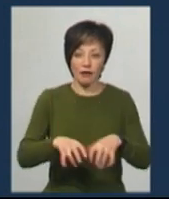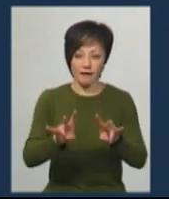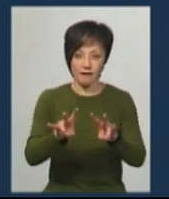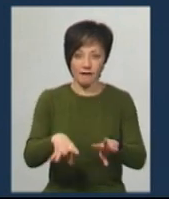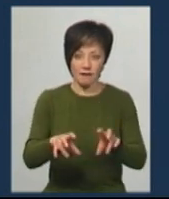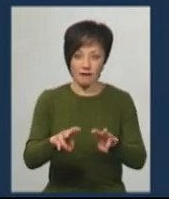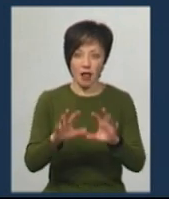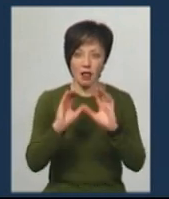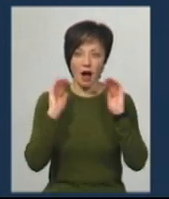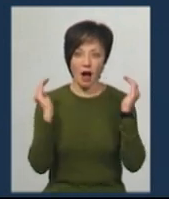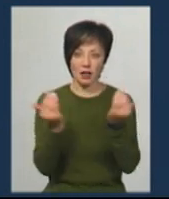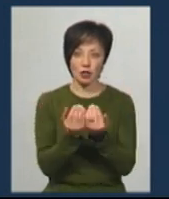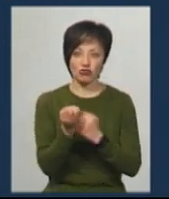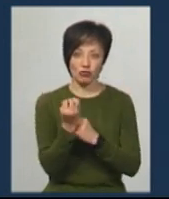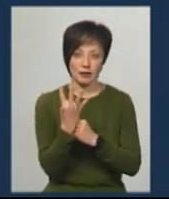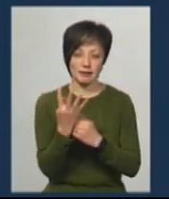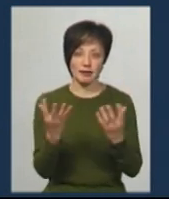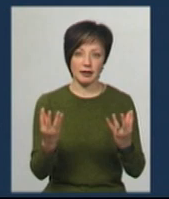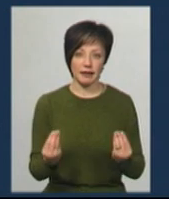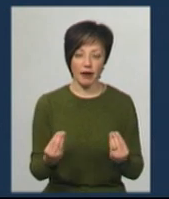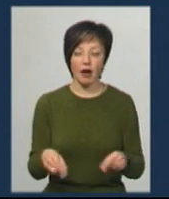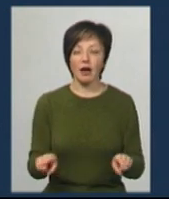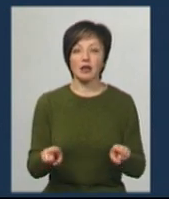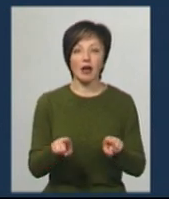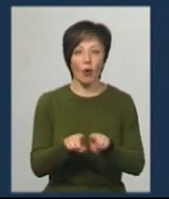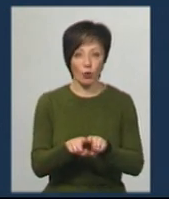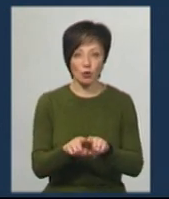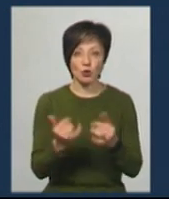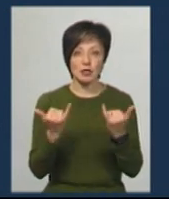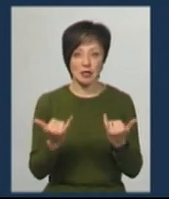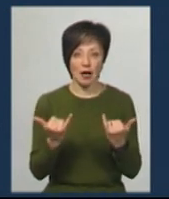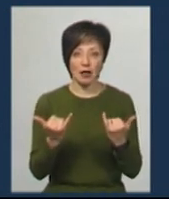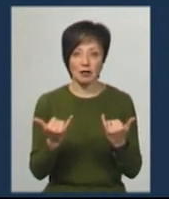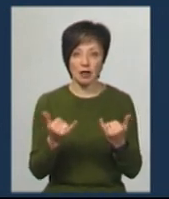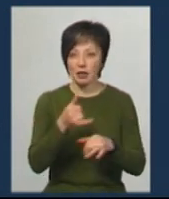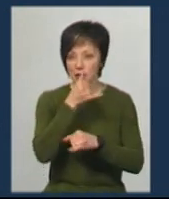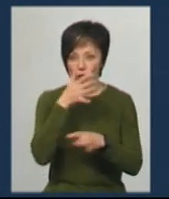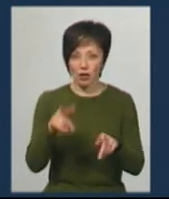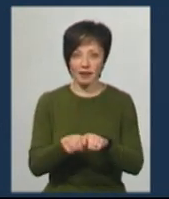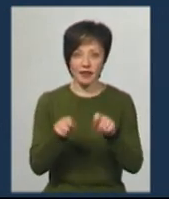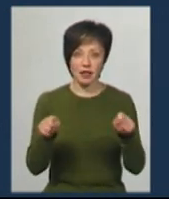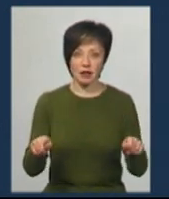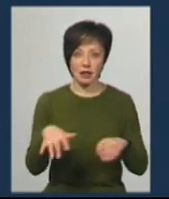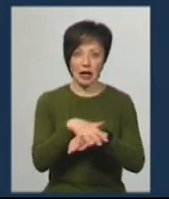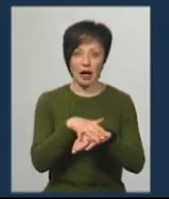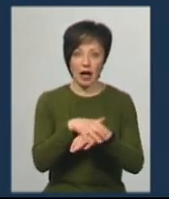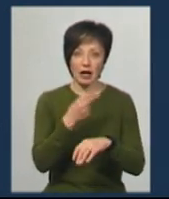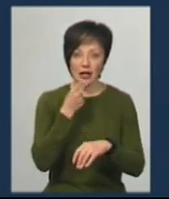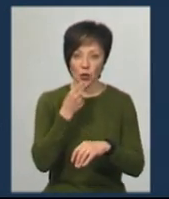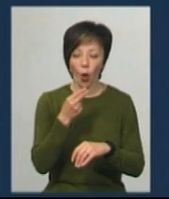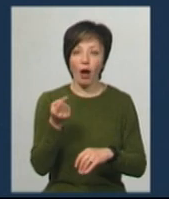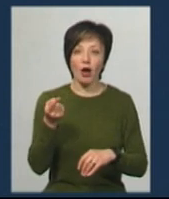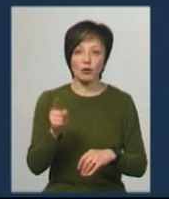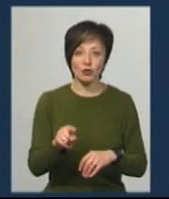на карантині 14 днів. Також зараз не змогли відкрити ринок, тому